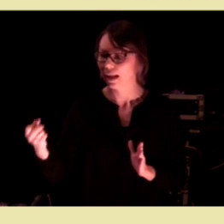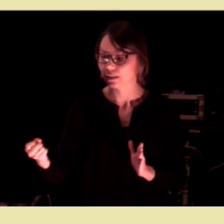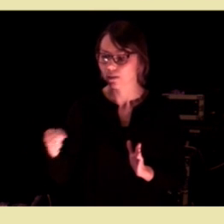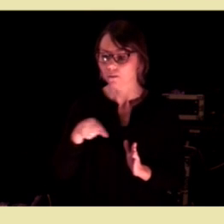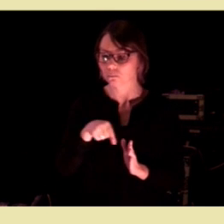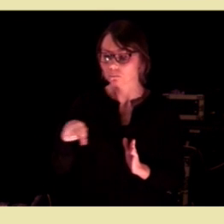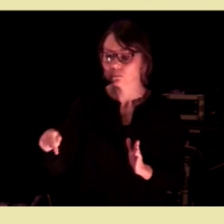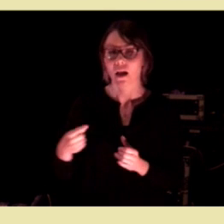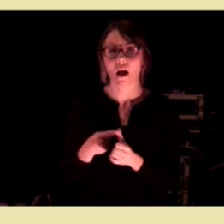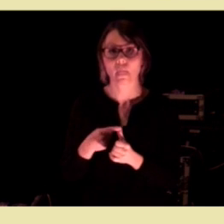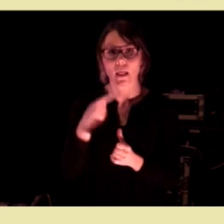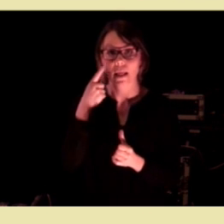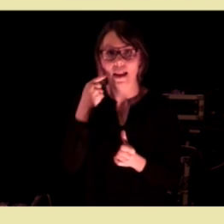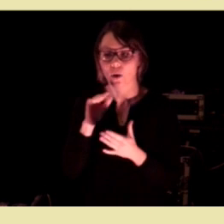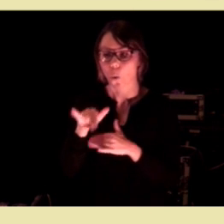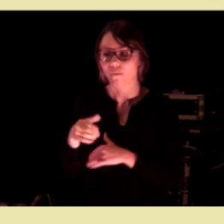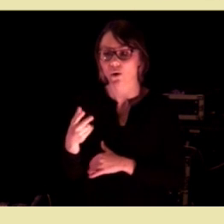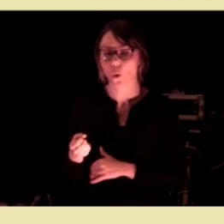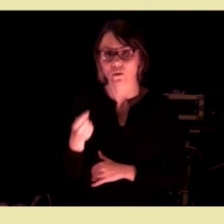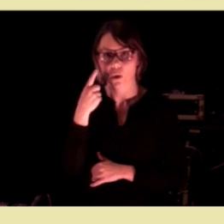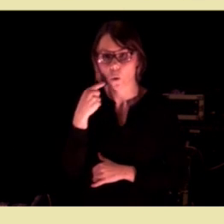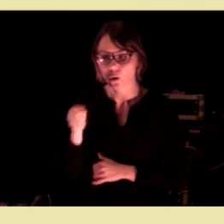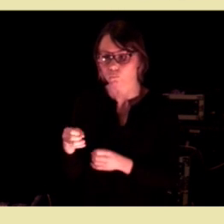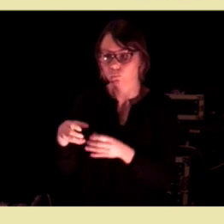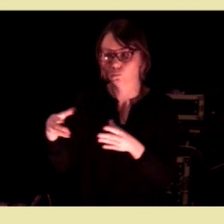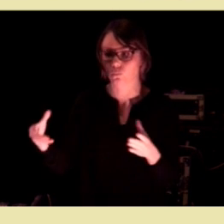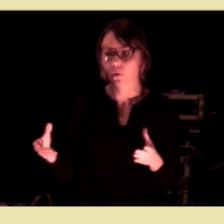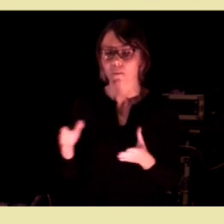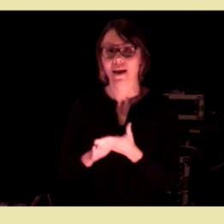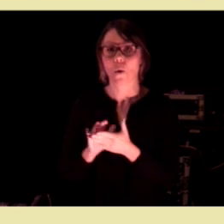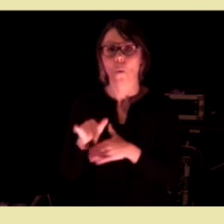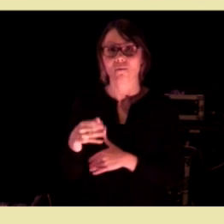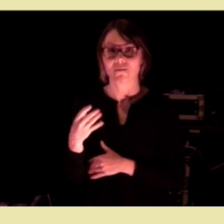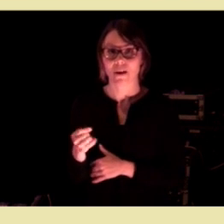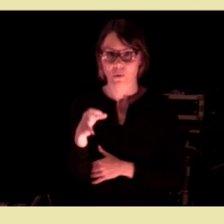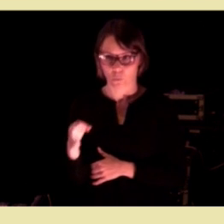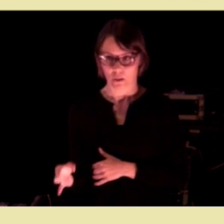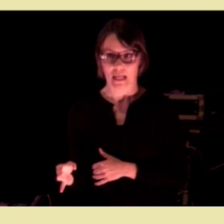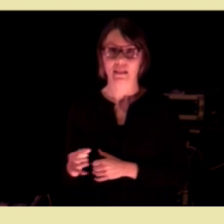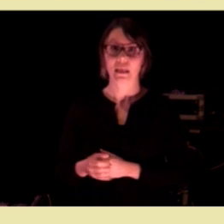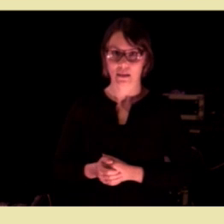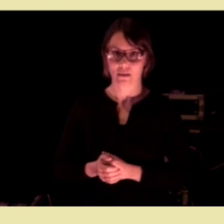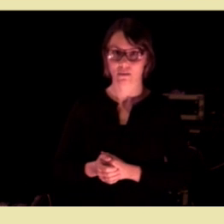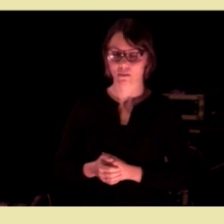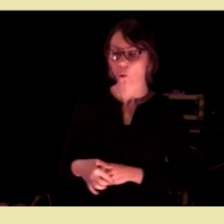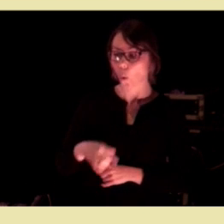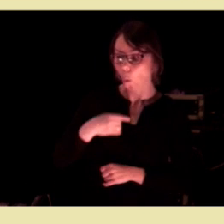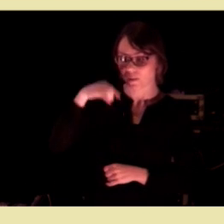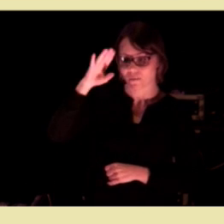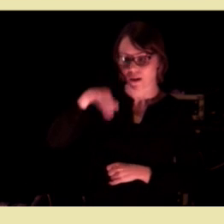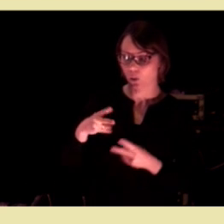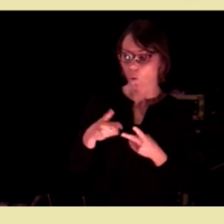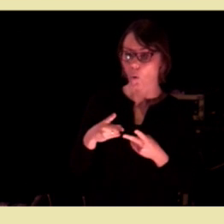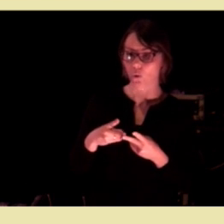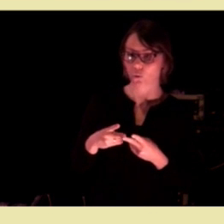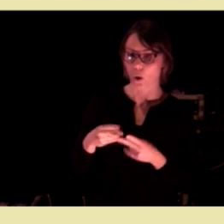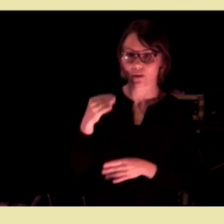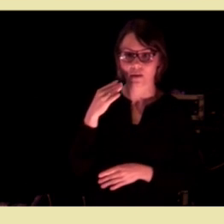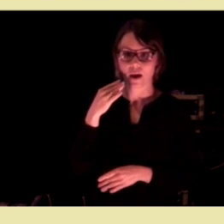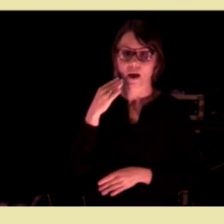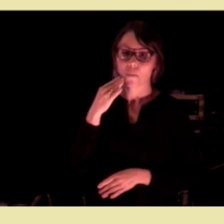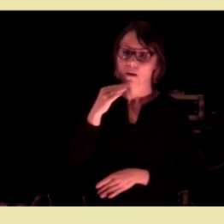så vil antall eldre over 80 år vokse med over 50 prosent. og vi vet også at